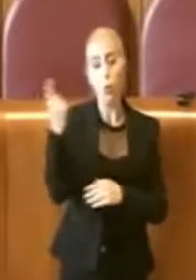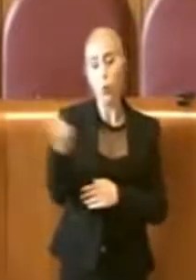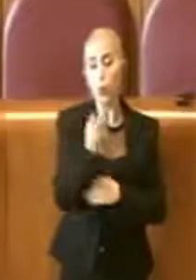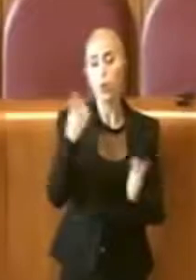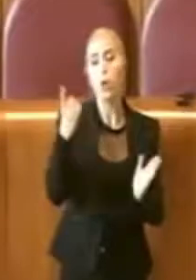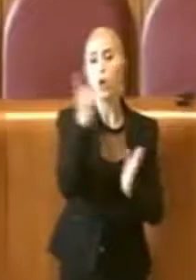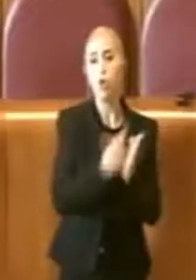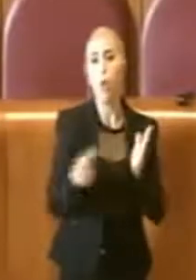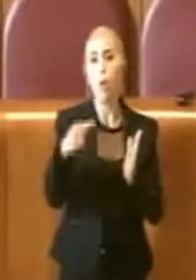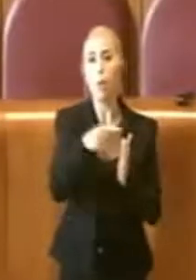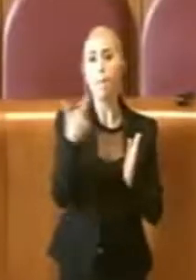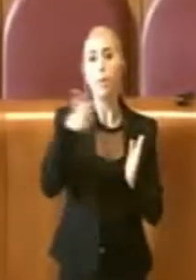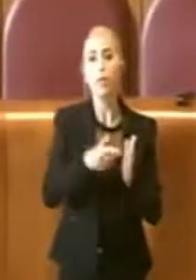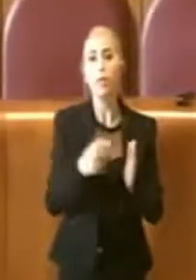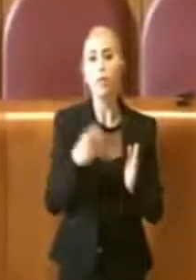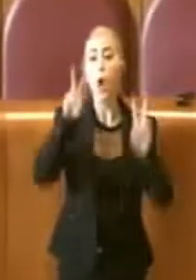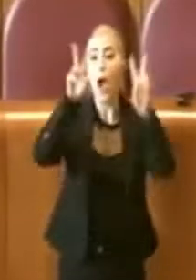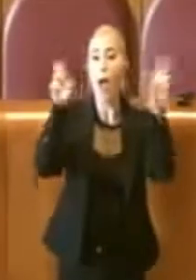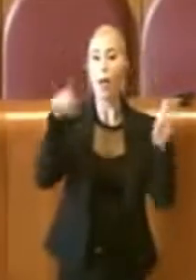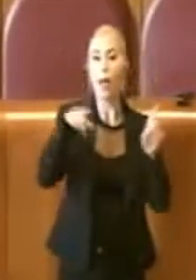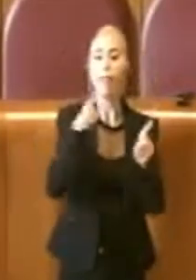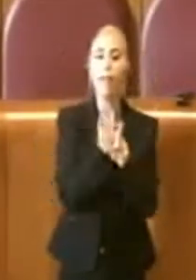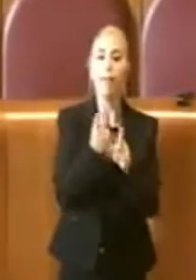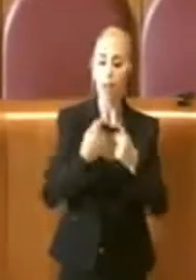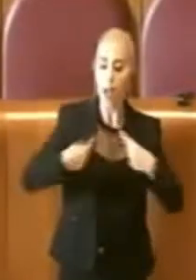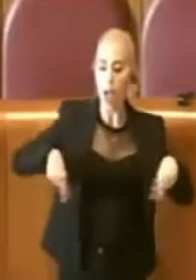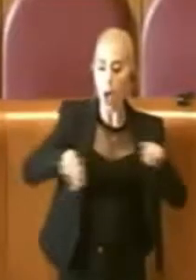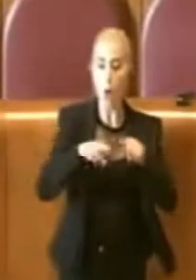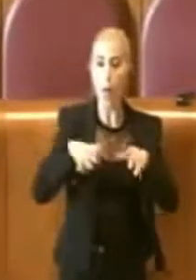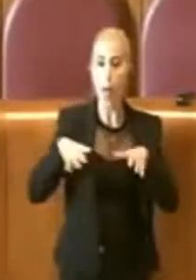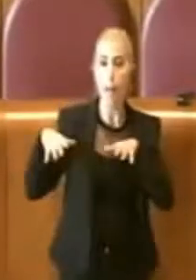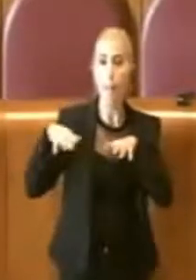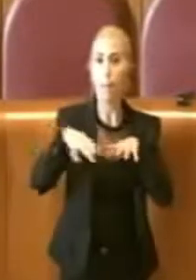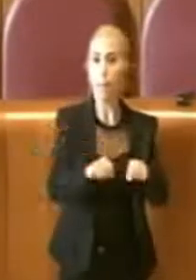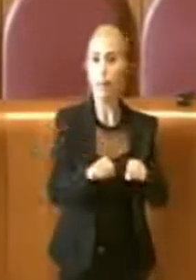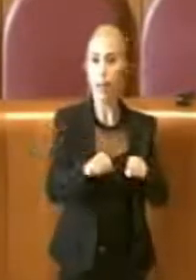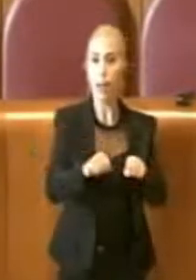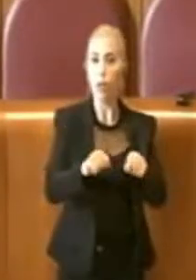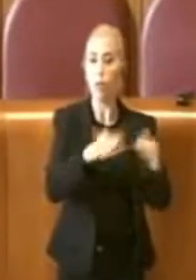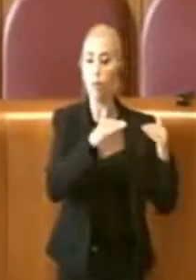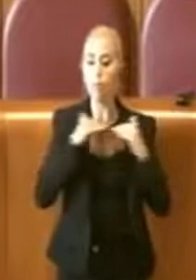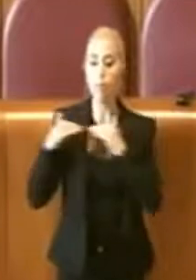perché credo che questo tema debba vedere l'aula impegnata in modo unitario,